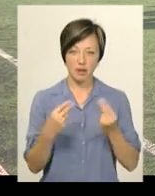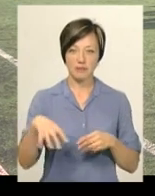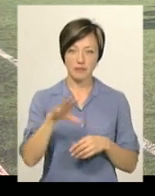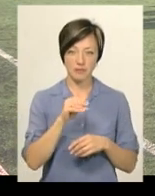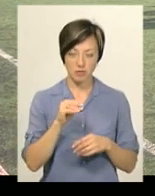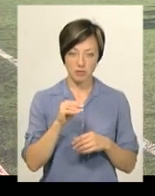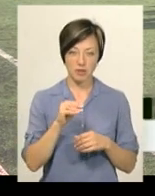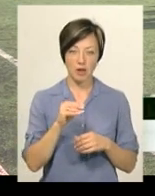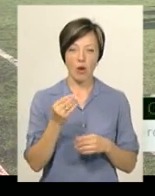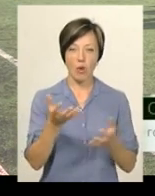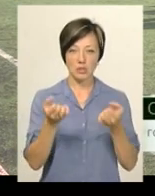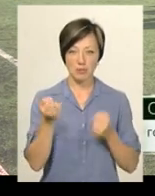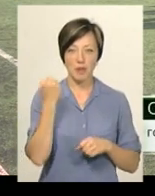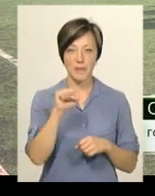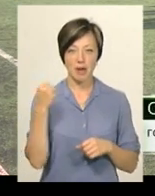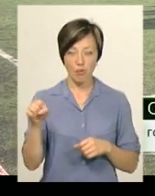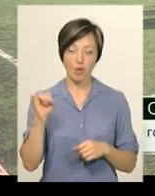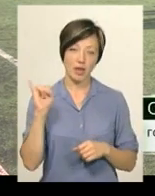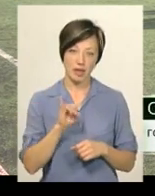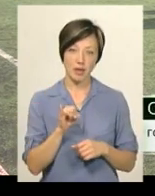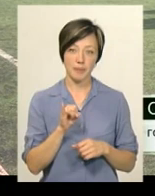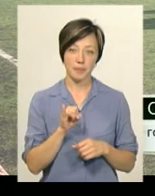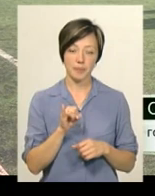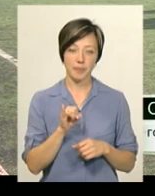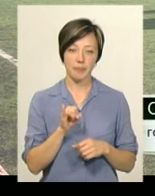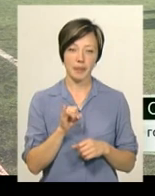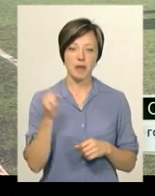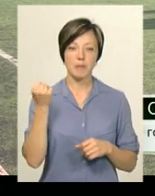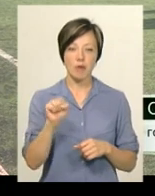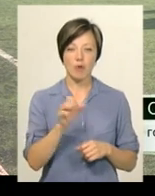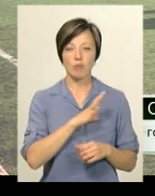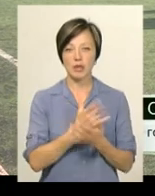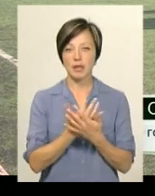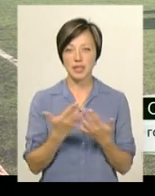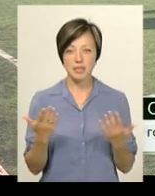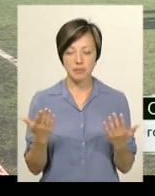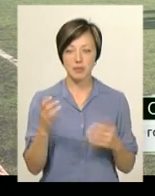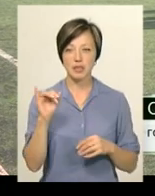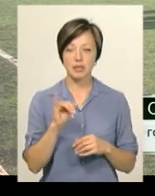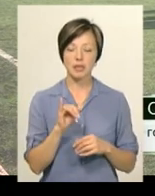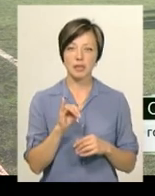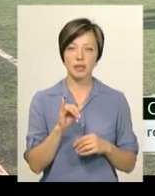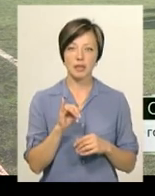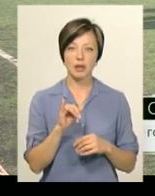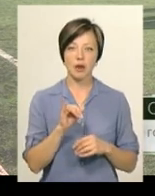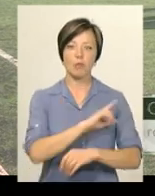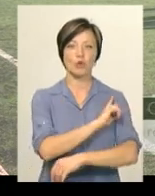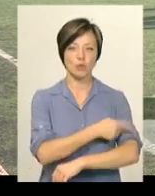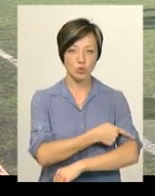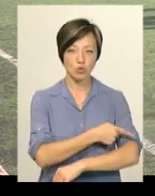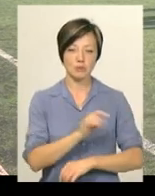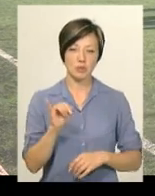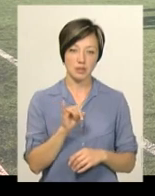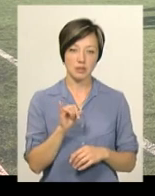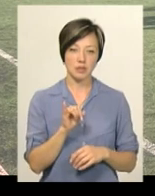матчі отримали перемоги. Перемоги були різними і потужними.